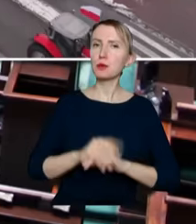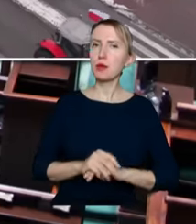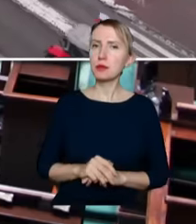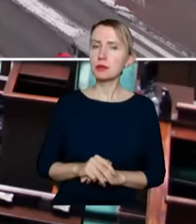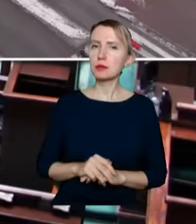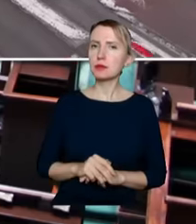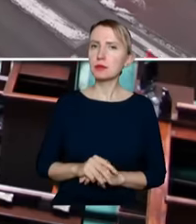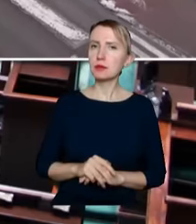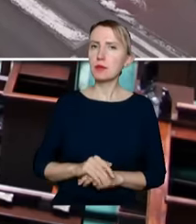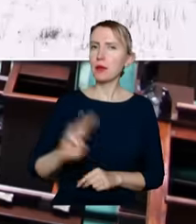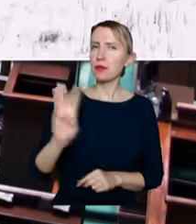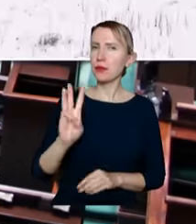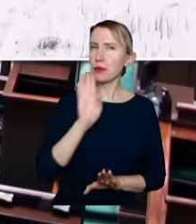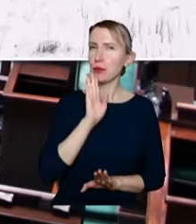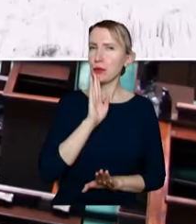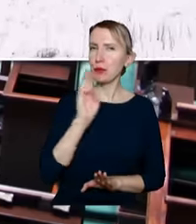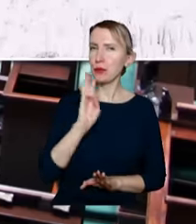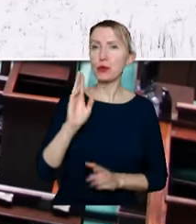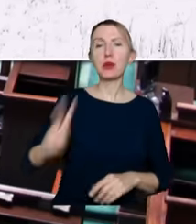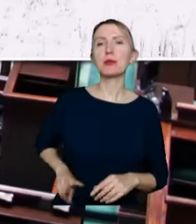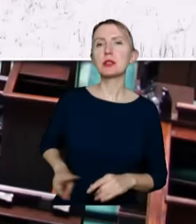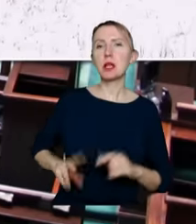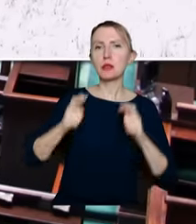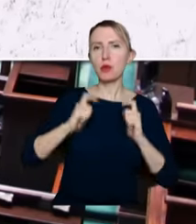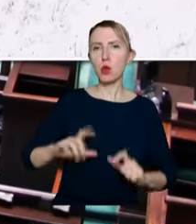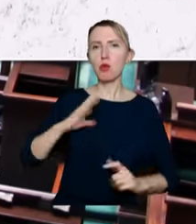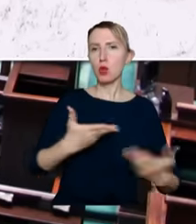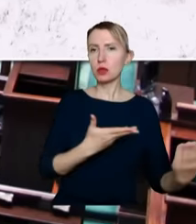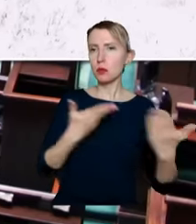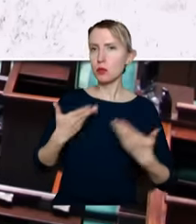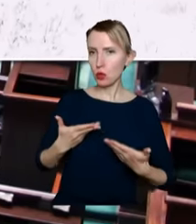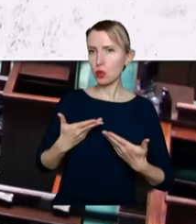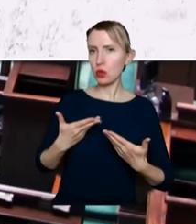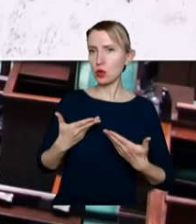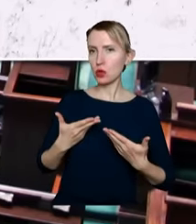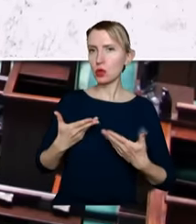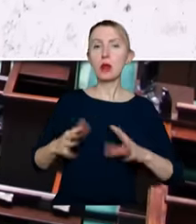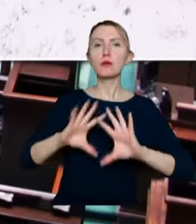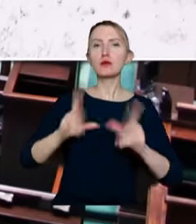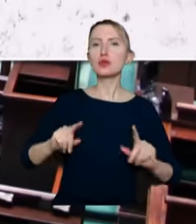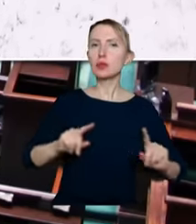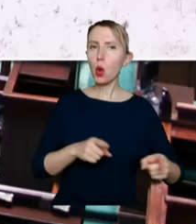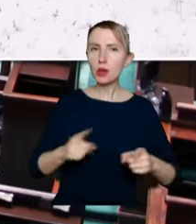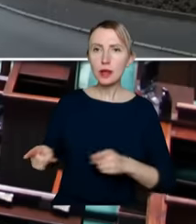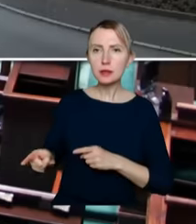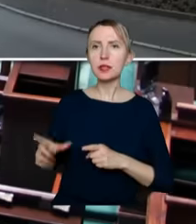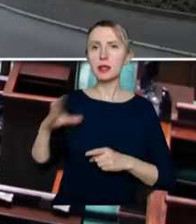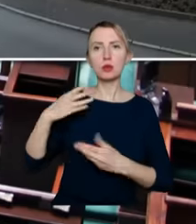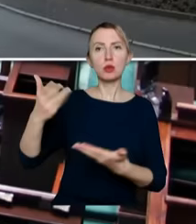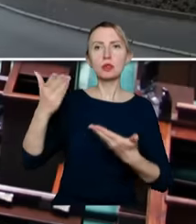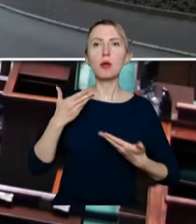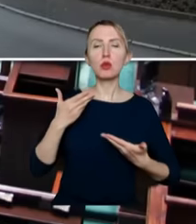we wtorek w Ministerstwie Rolnictwa były zaproszone wszystkie organizacje, które są